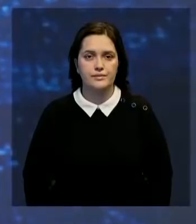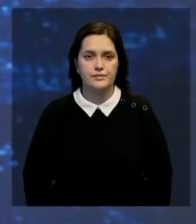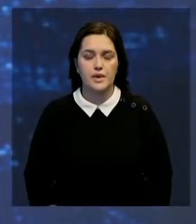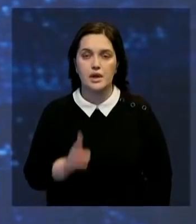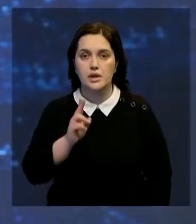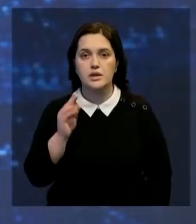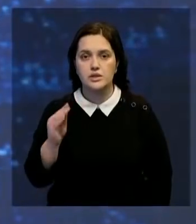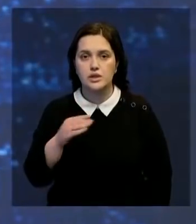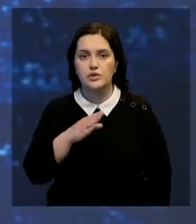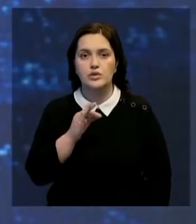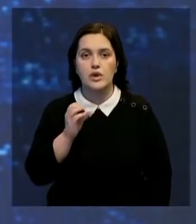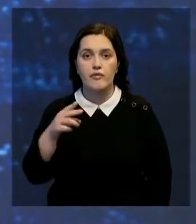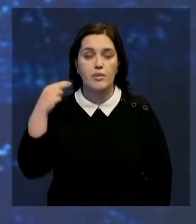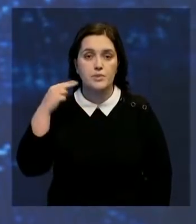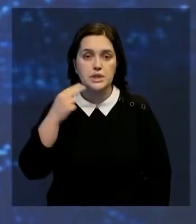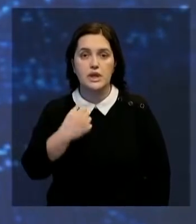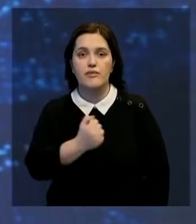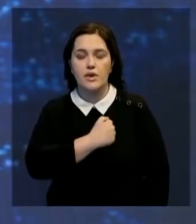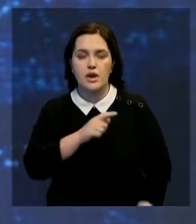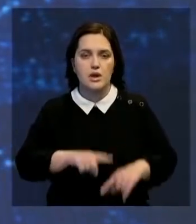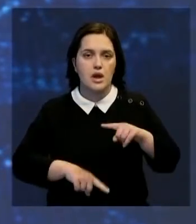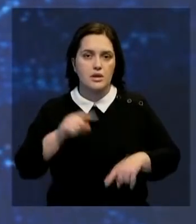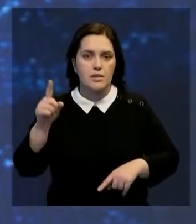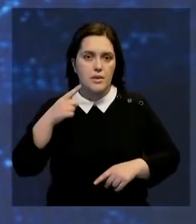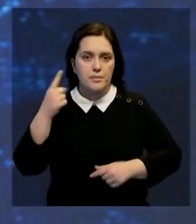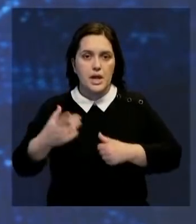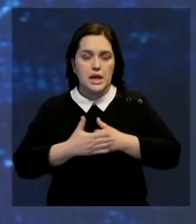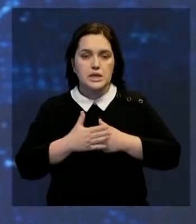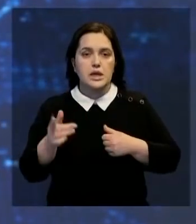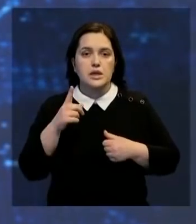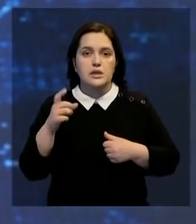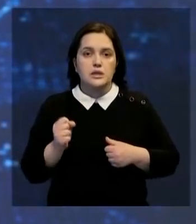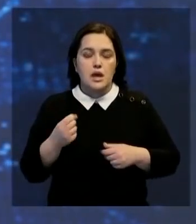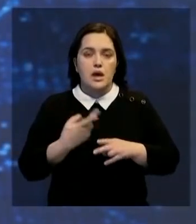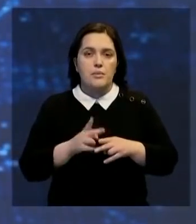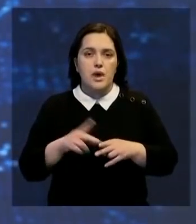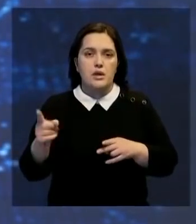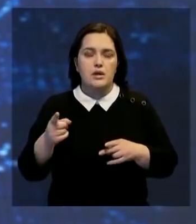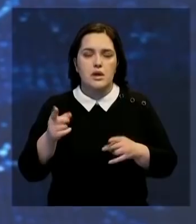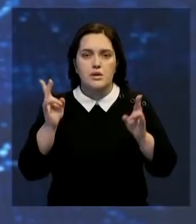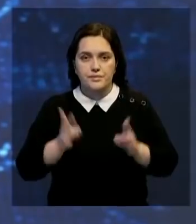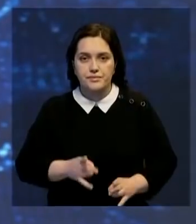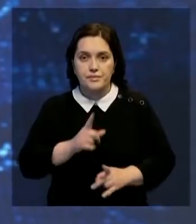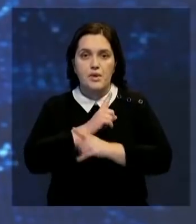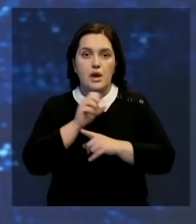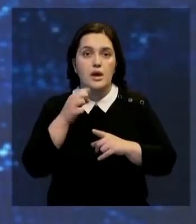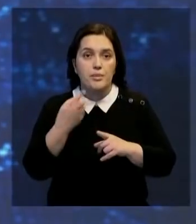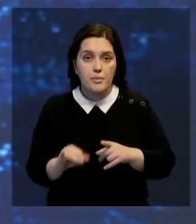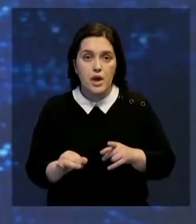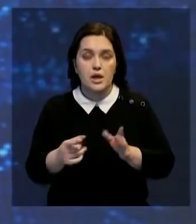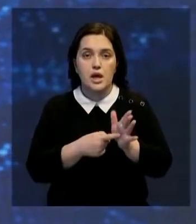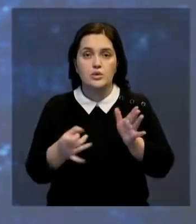Касум Жумар Тукаев выразил соболезнования родным и близким погибших из-за выброса метана на шахте Абайская в Карагандинской области, а также